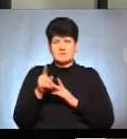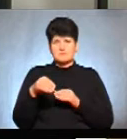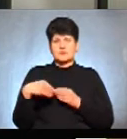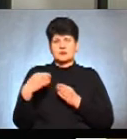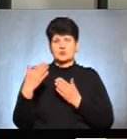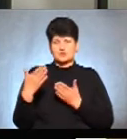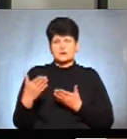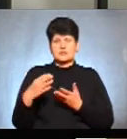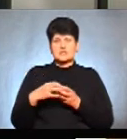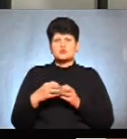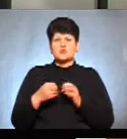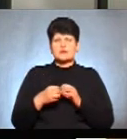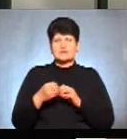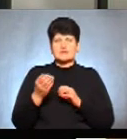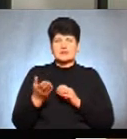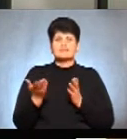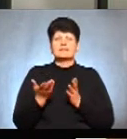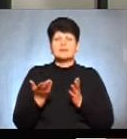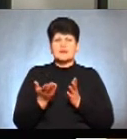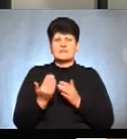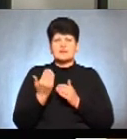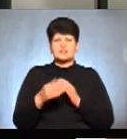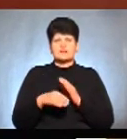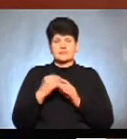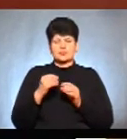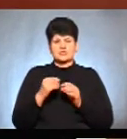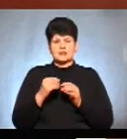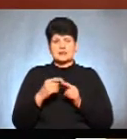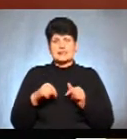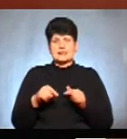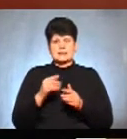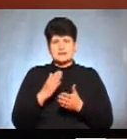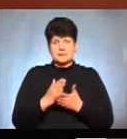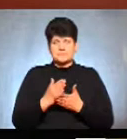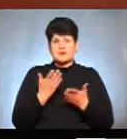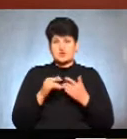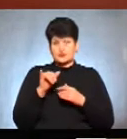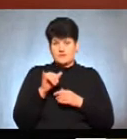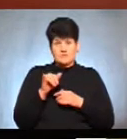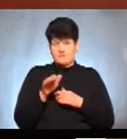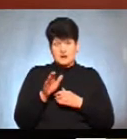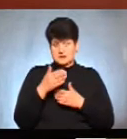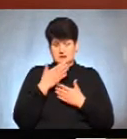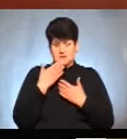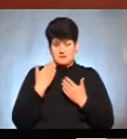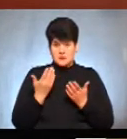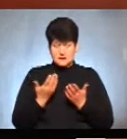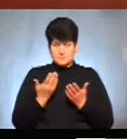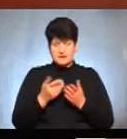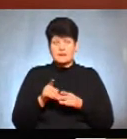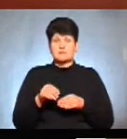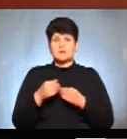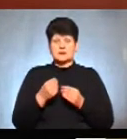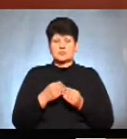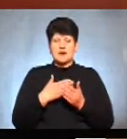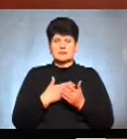результат, де, відповідно, ваша виборча дільниця знаходиться. Якщо ж вас немає, тобто, вам дається таке